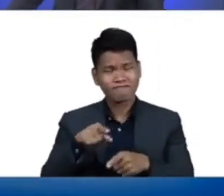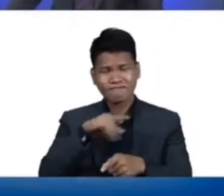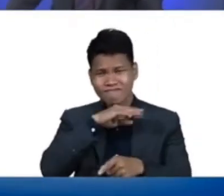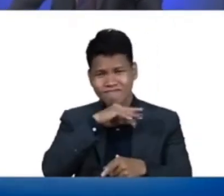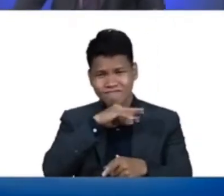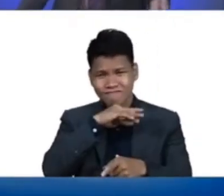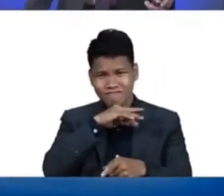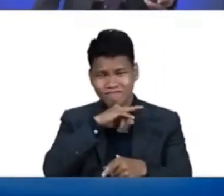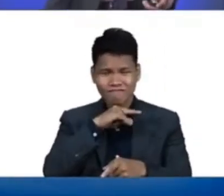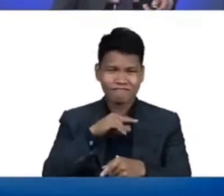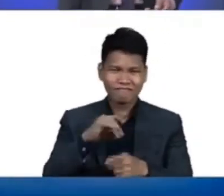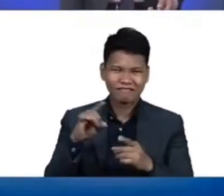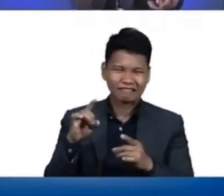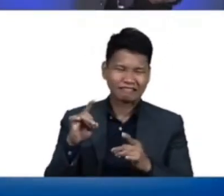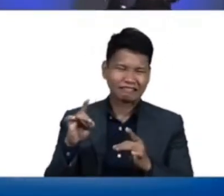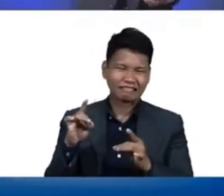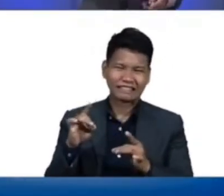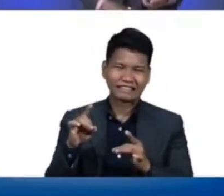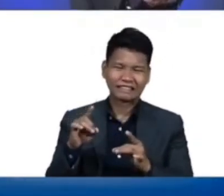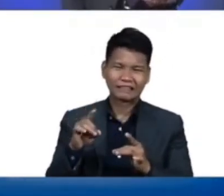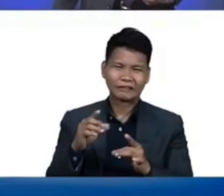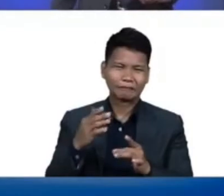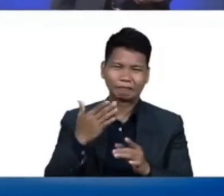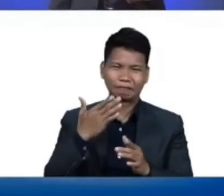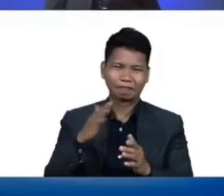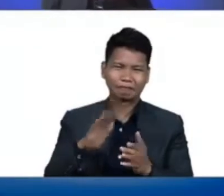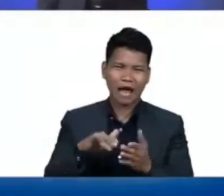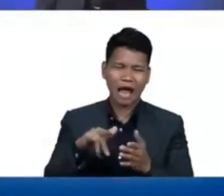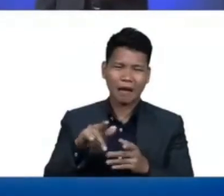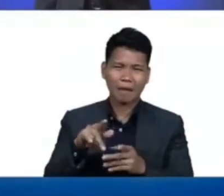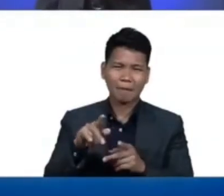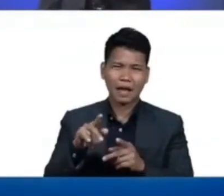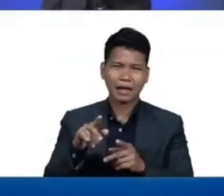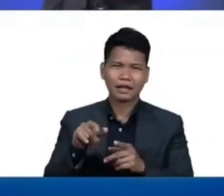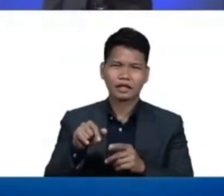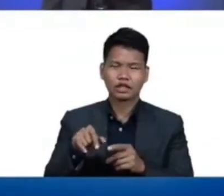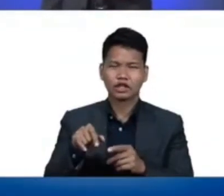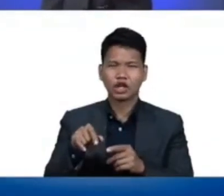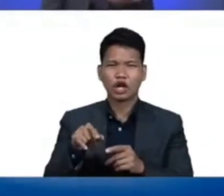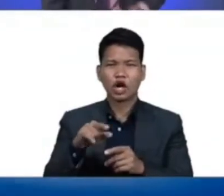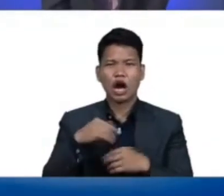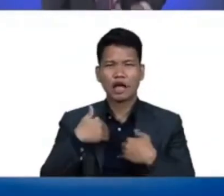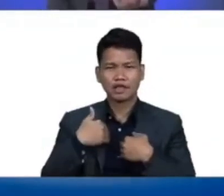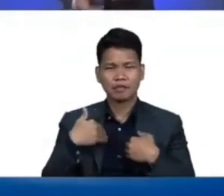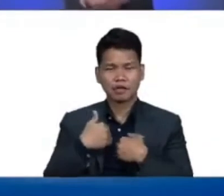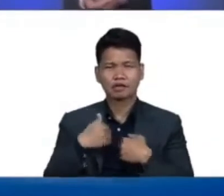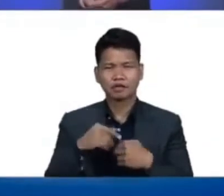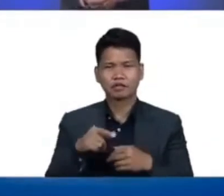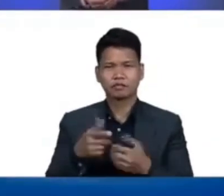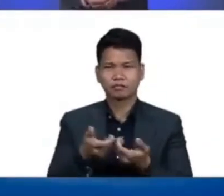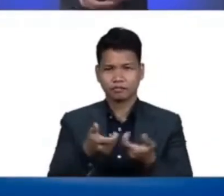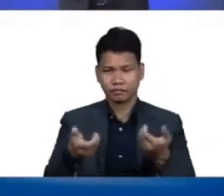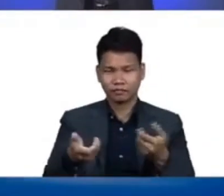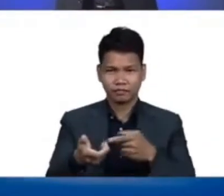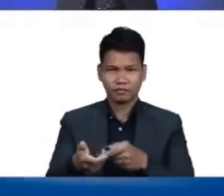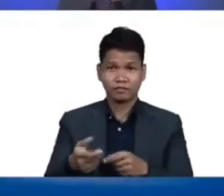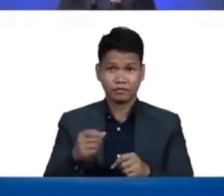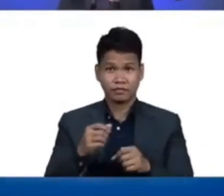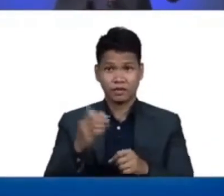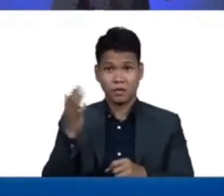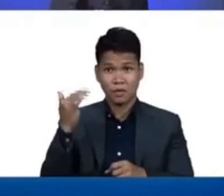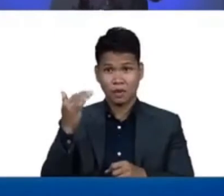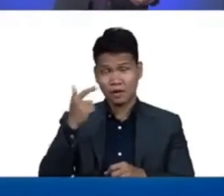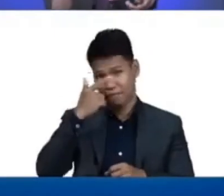malinis o makarumaldumal mga minamahal na mga kaibigan. Kung titignan po natin, it is